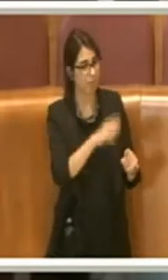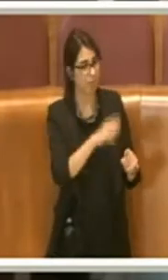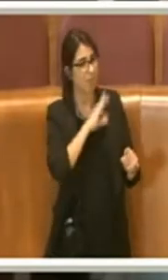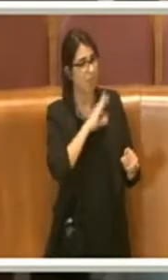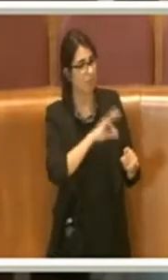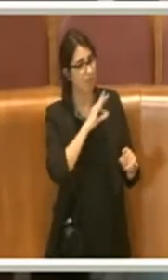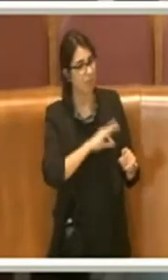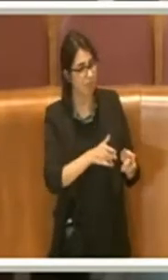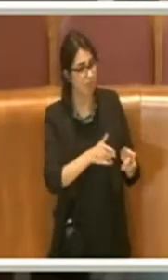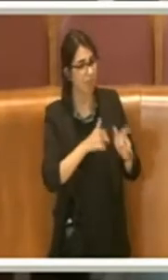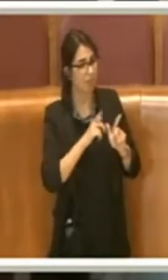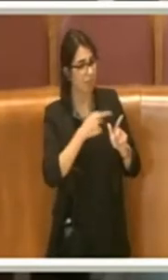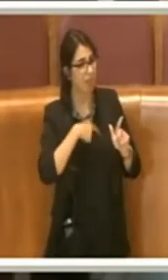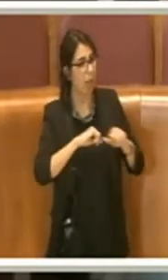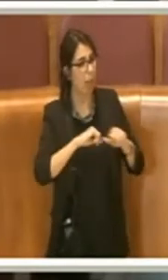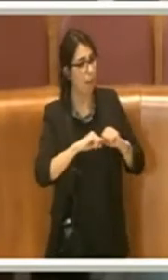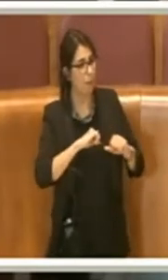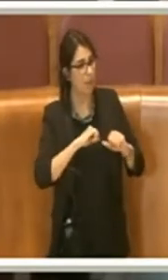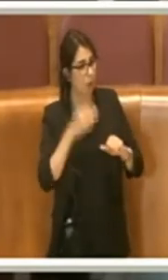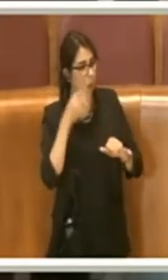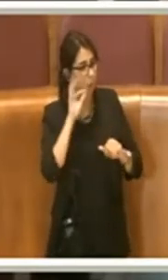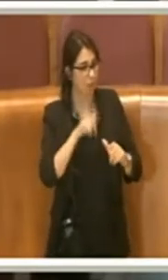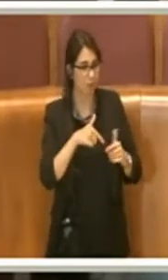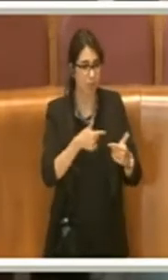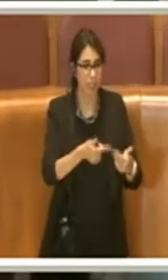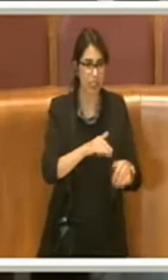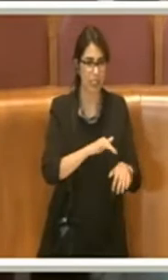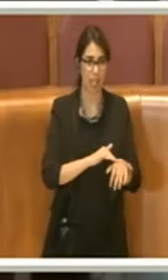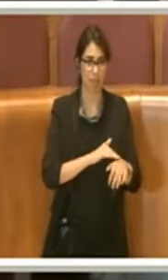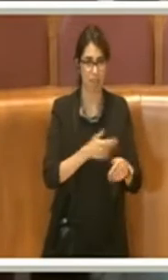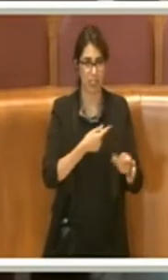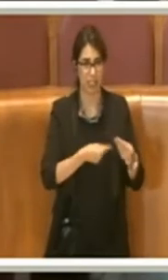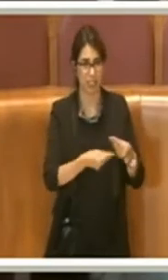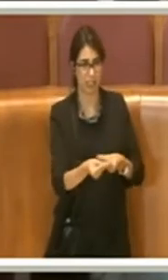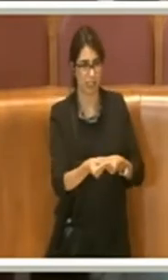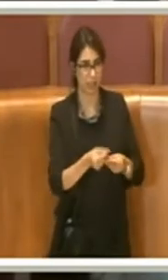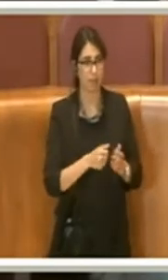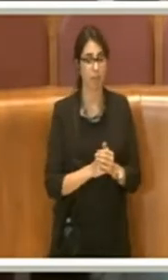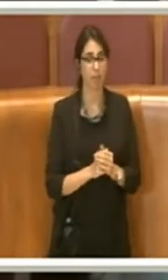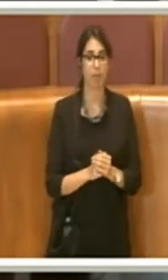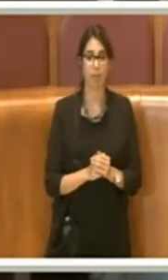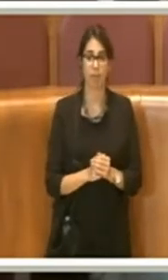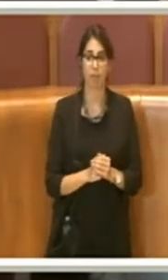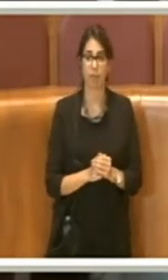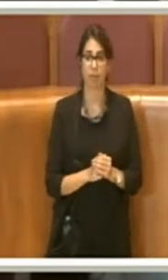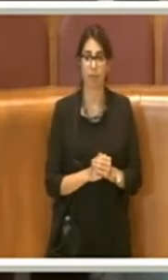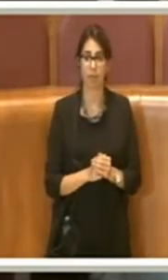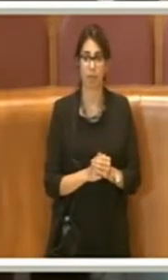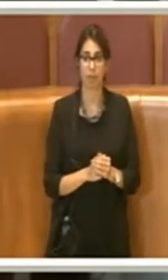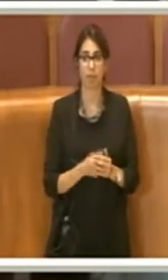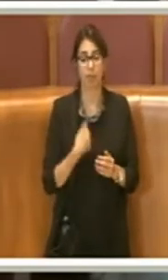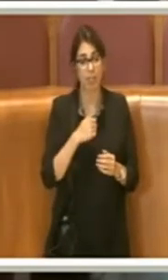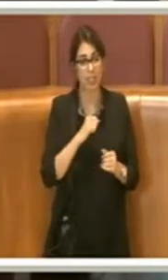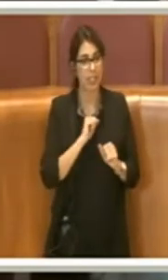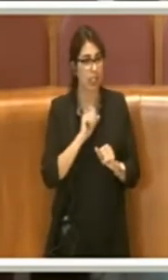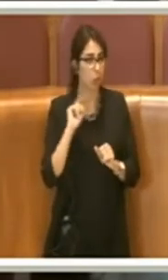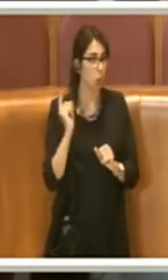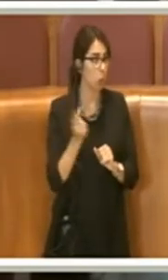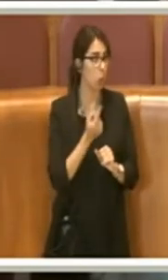erogare quei servizi. Non credo di dire una cosa non conosciuta,